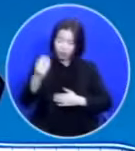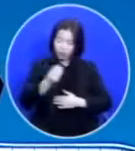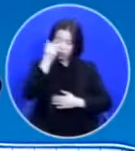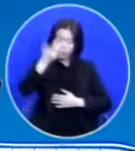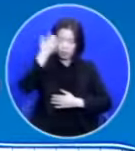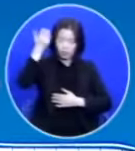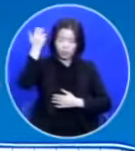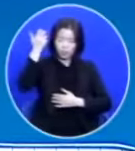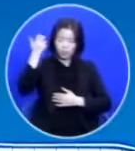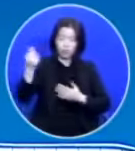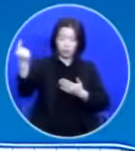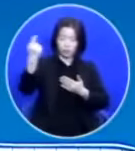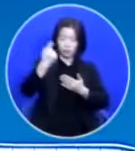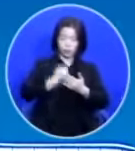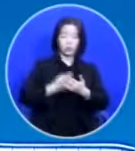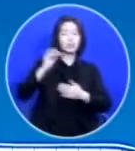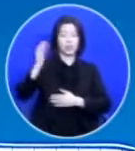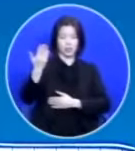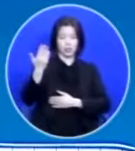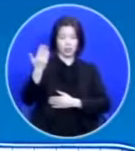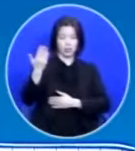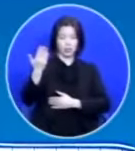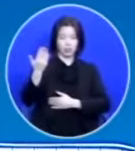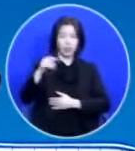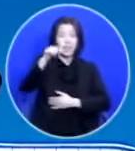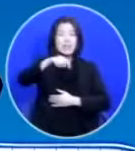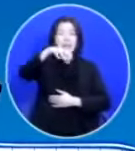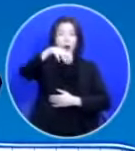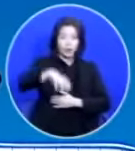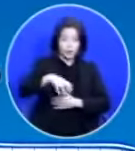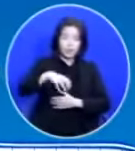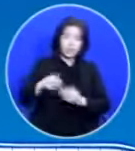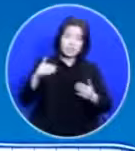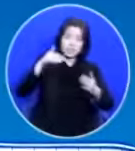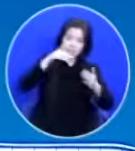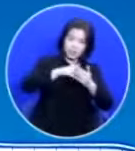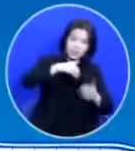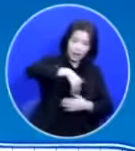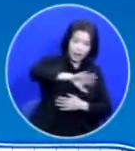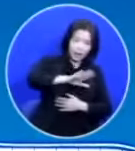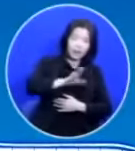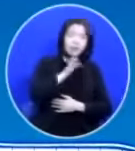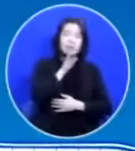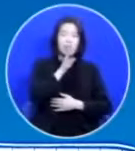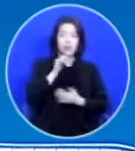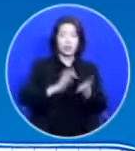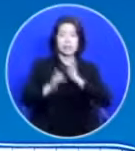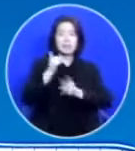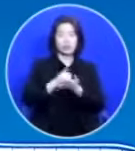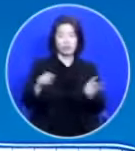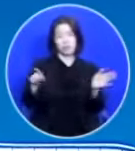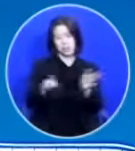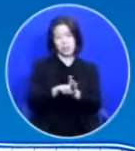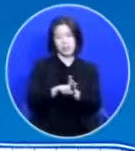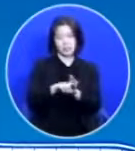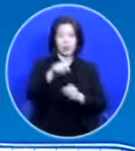들어오시게 되는 거예요 여기까지 가야 비로소 예수님을 믿은 겁니다